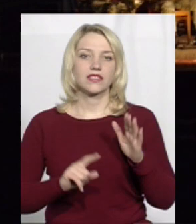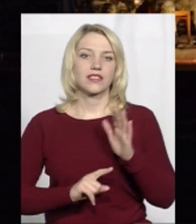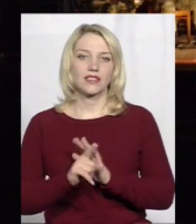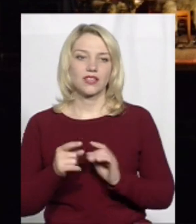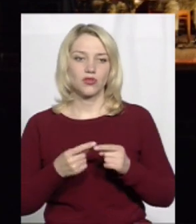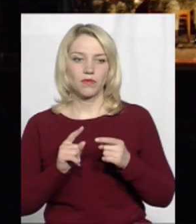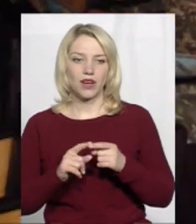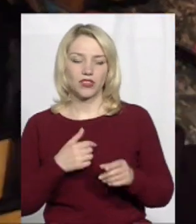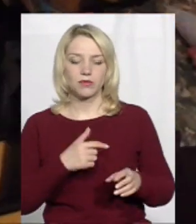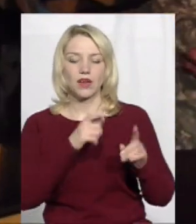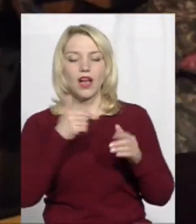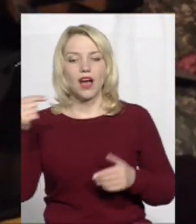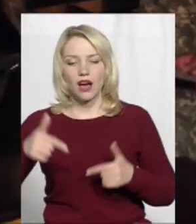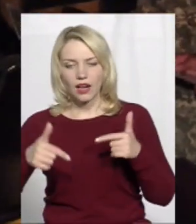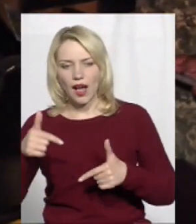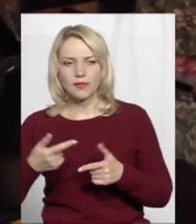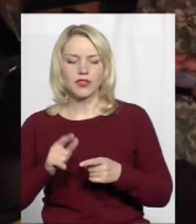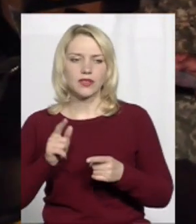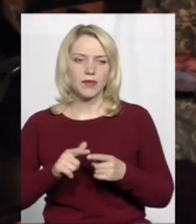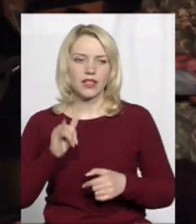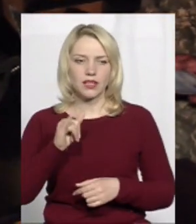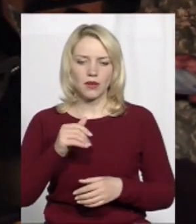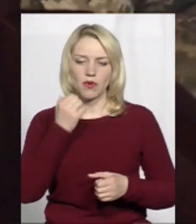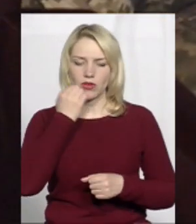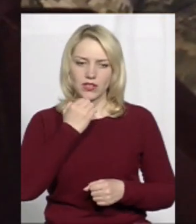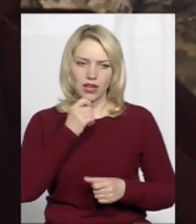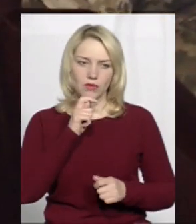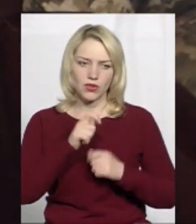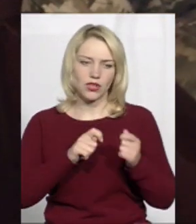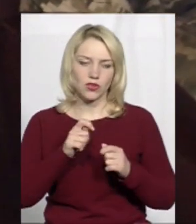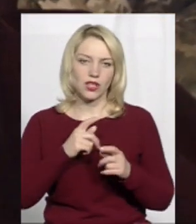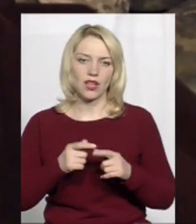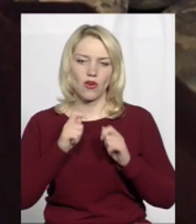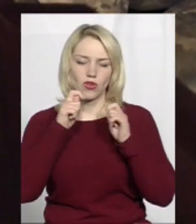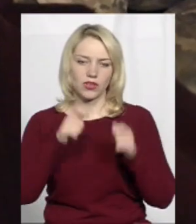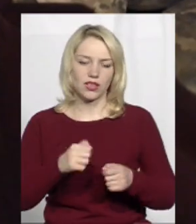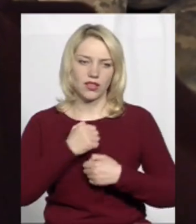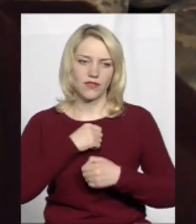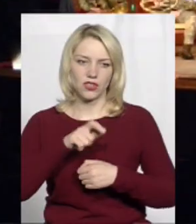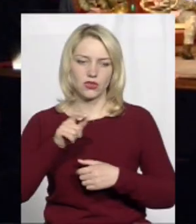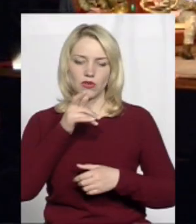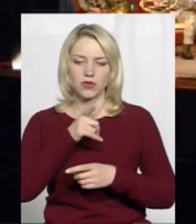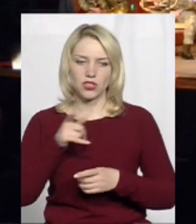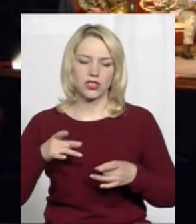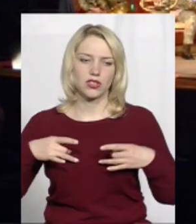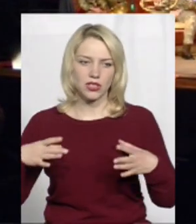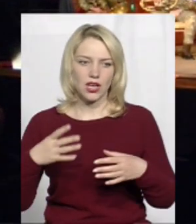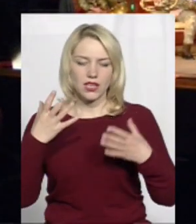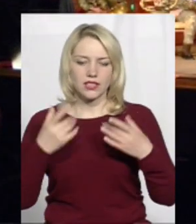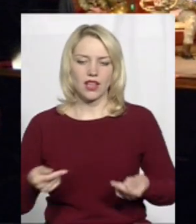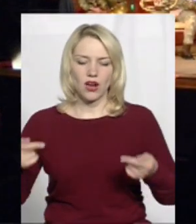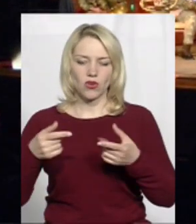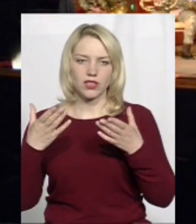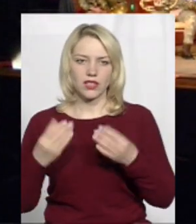Грамотами, подяками та подарунками нагородили сьогодні військових резервістів Хмельниччини під час урочистостей з нагоди Дня резервіста, який